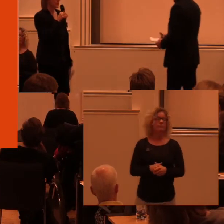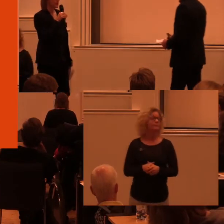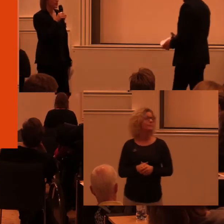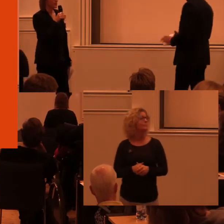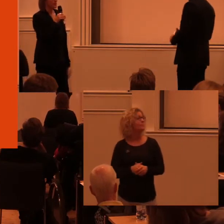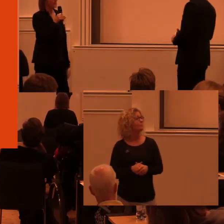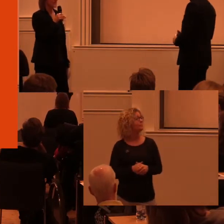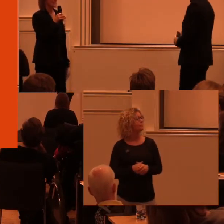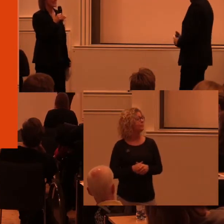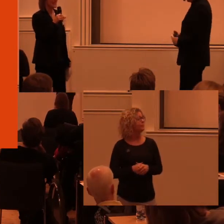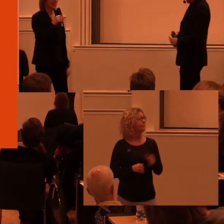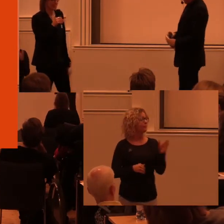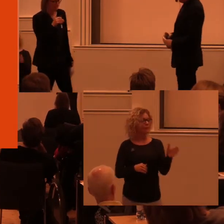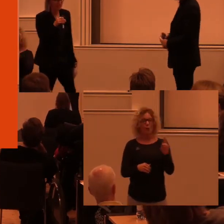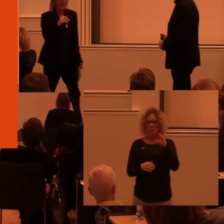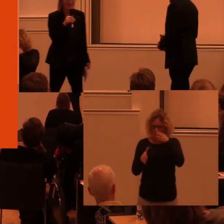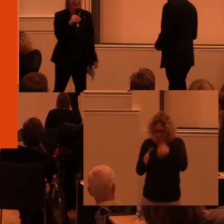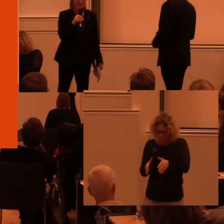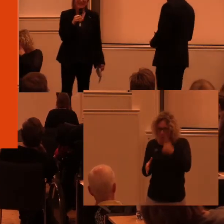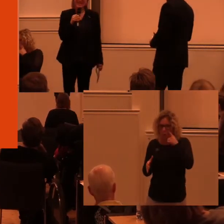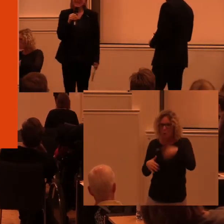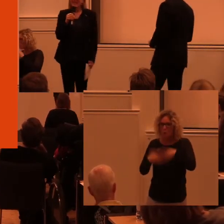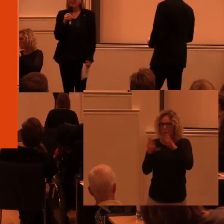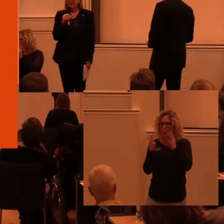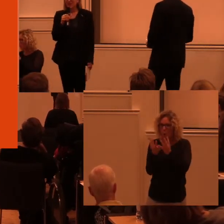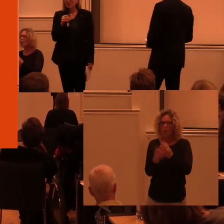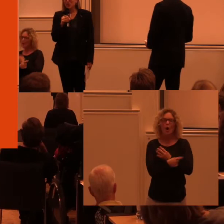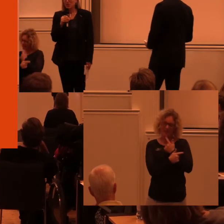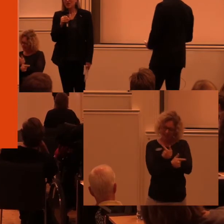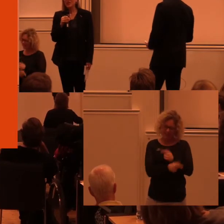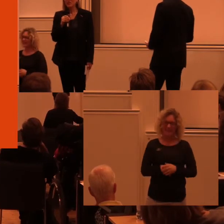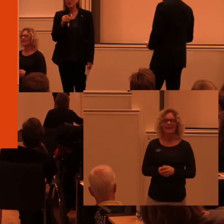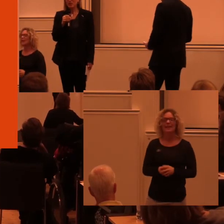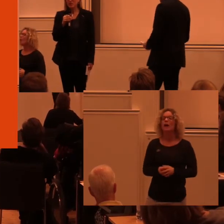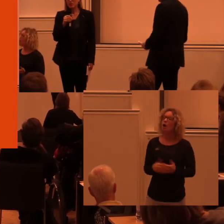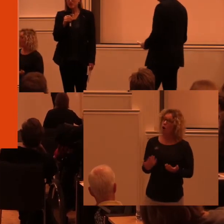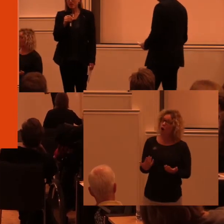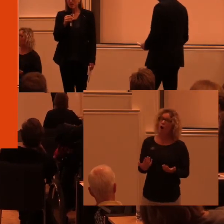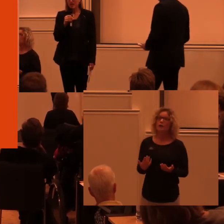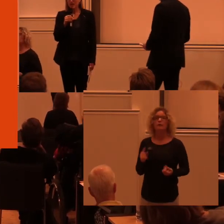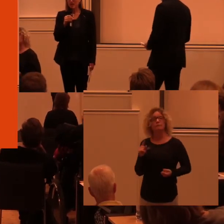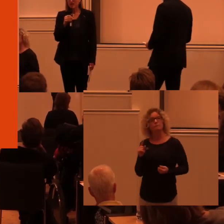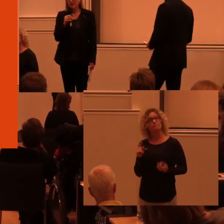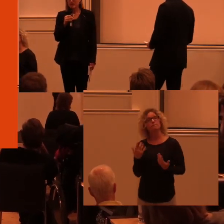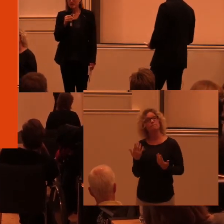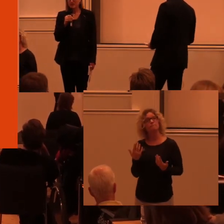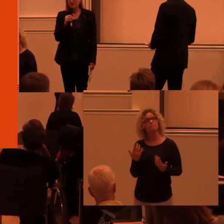Om vi fyr på oss i kulturrådet. Tack. Jag kan väl börja med att säga